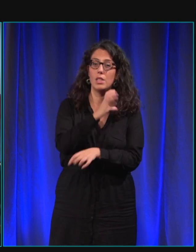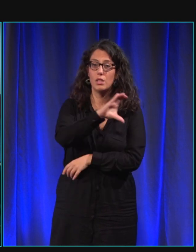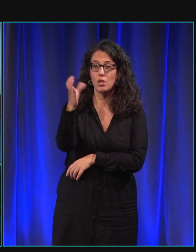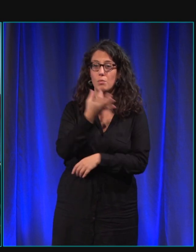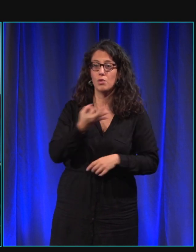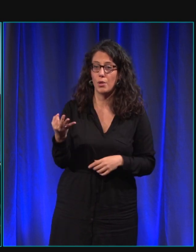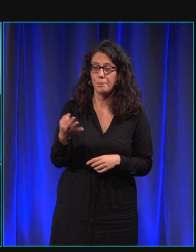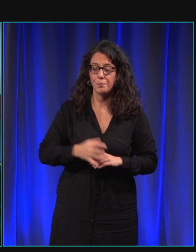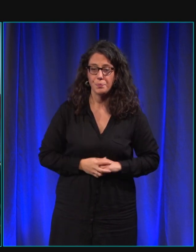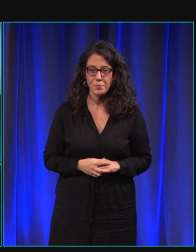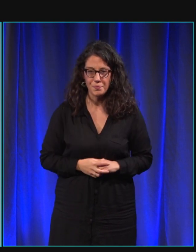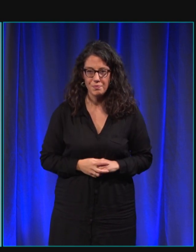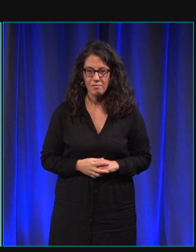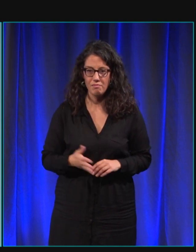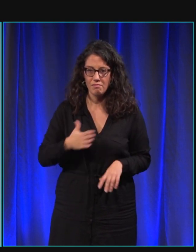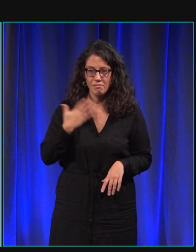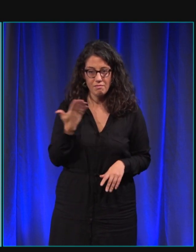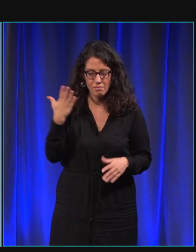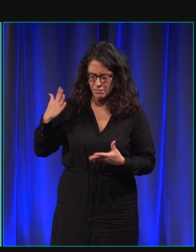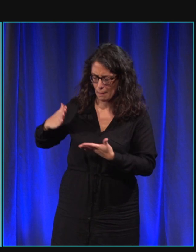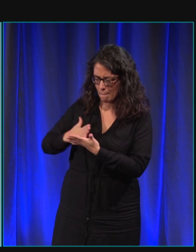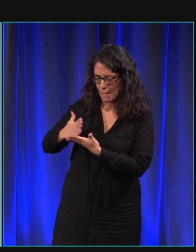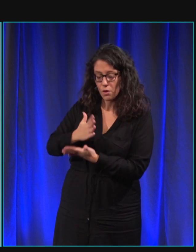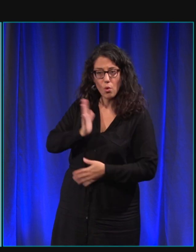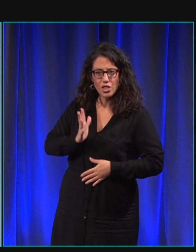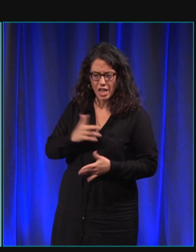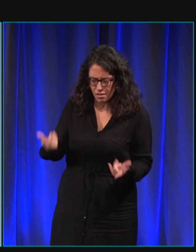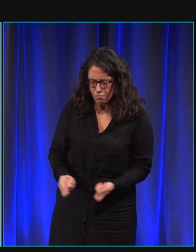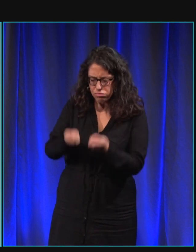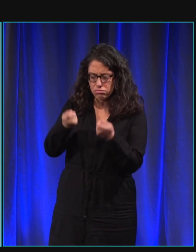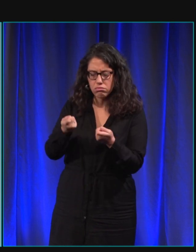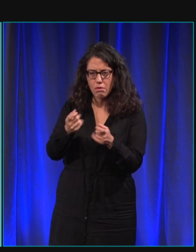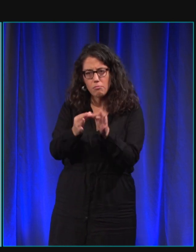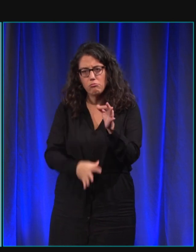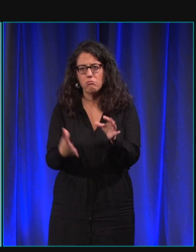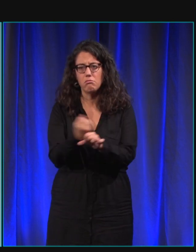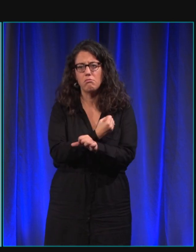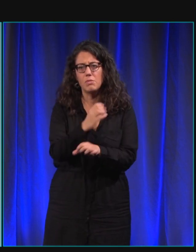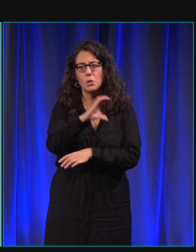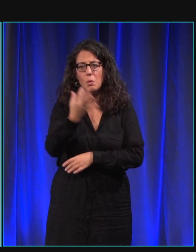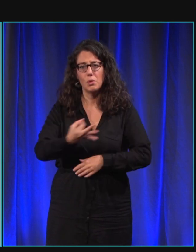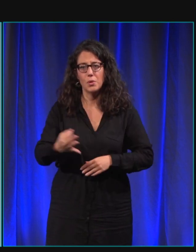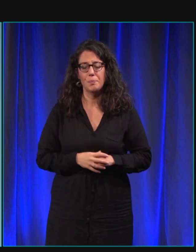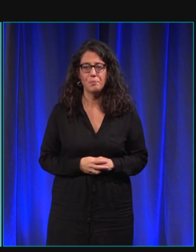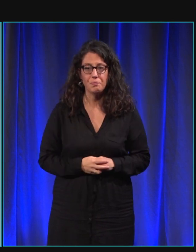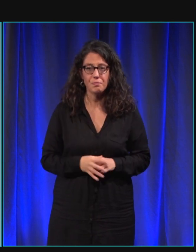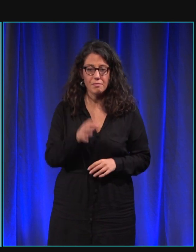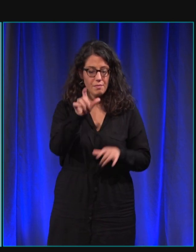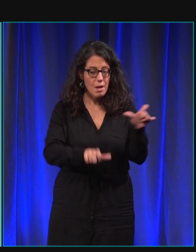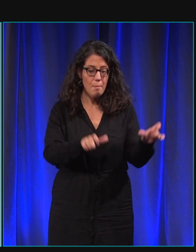Et ça, c'est grâce au parcours que suivent les chiens. C'est-à-dire que les personnes bénéficiaires